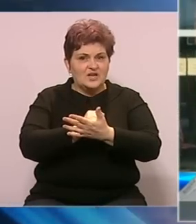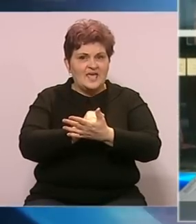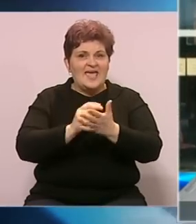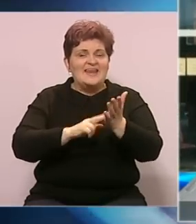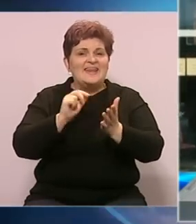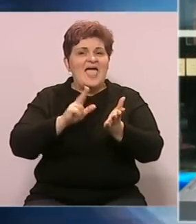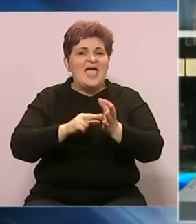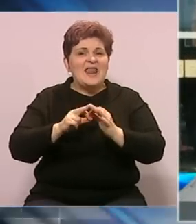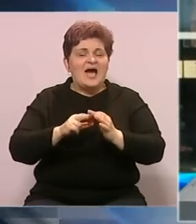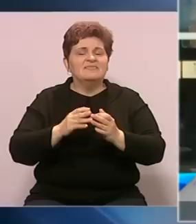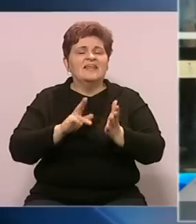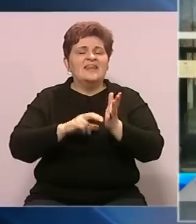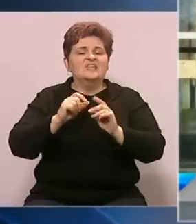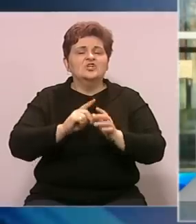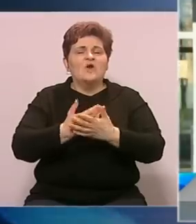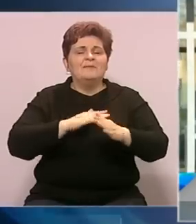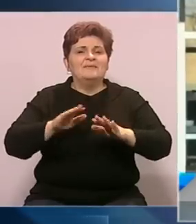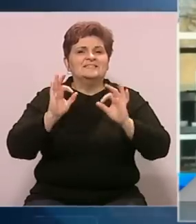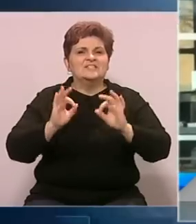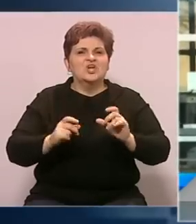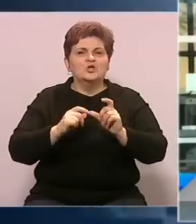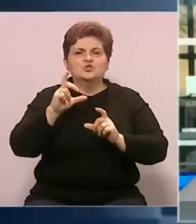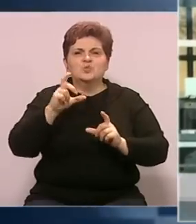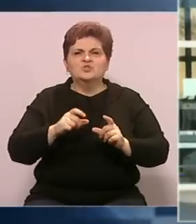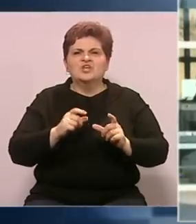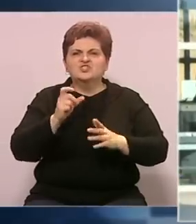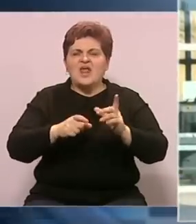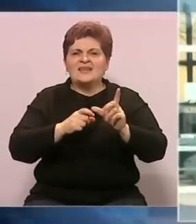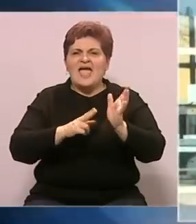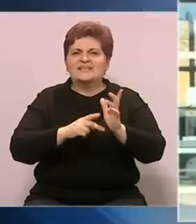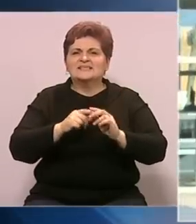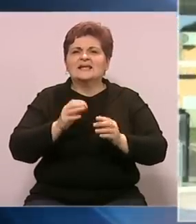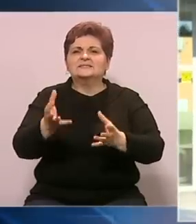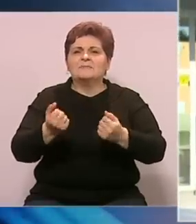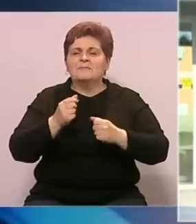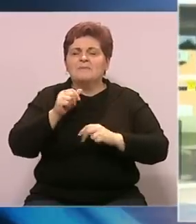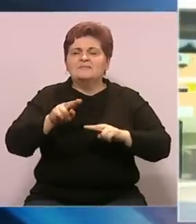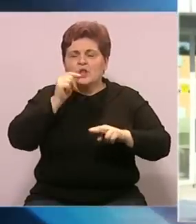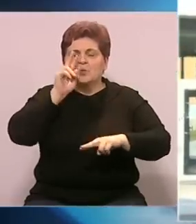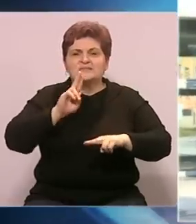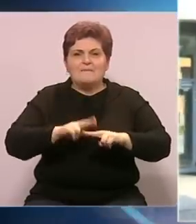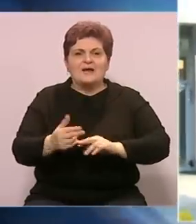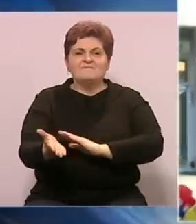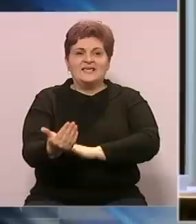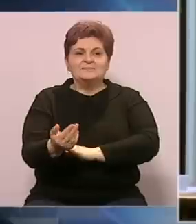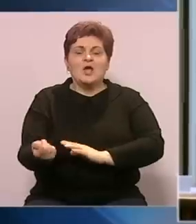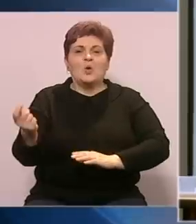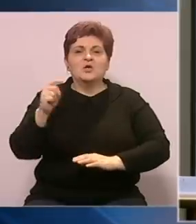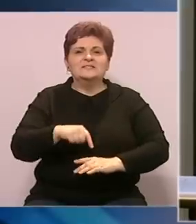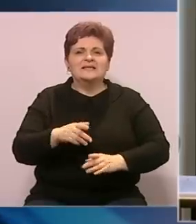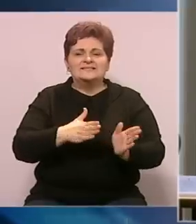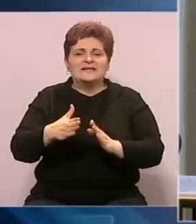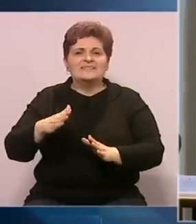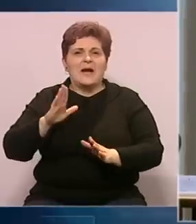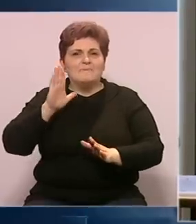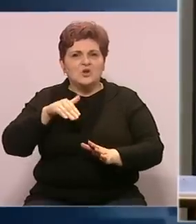ne nadnešići novi je ministar sigurnosti, dok će Denis Šulić, član SNSD-a, preuzeti Ministarstvo za ljudska prava i izbjeglice koji dolazi iz rede Bošnjaka.